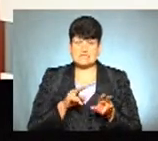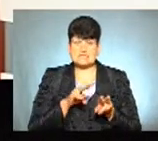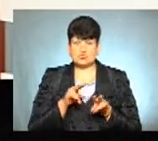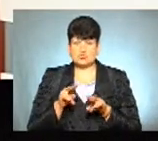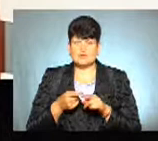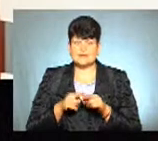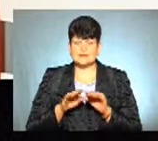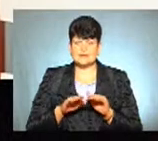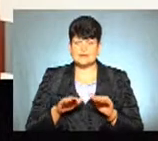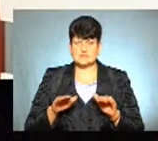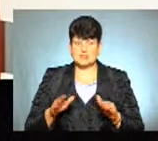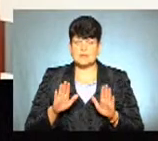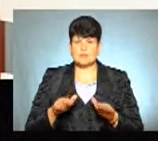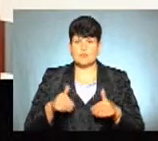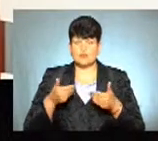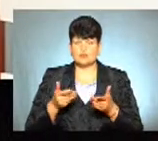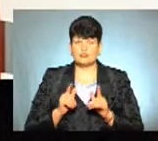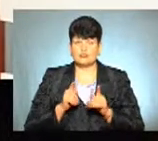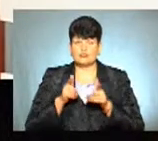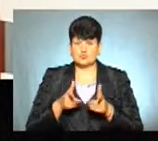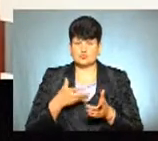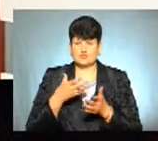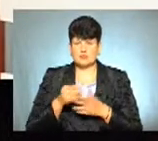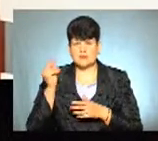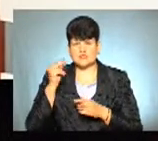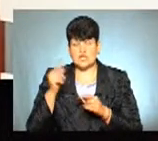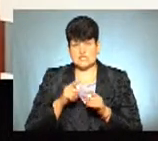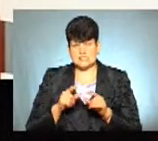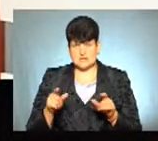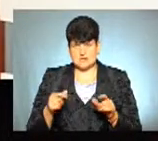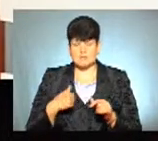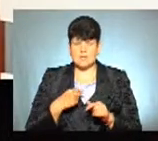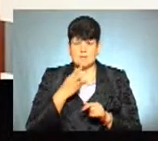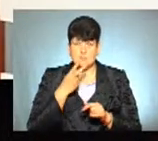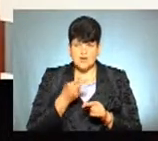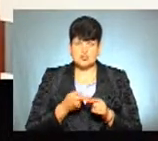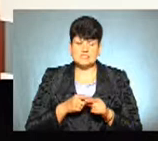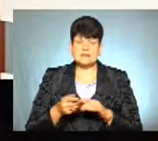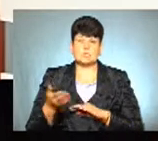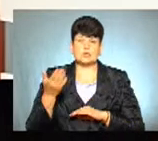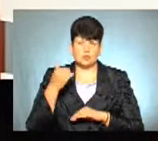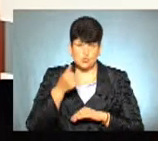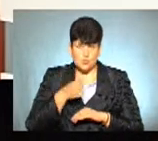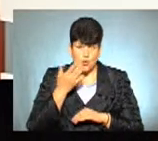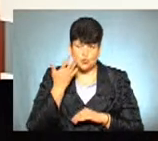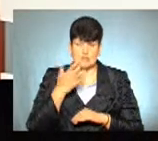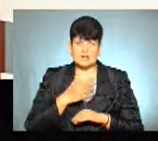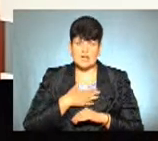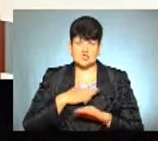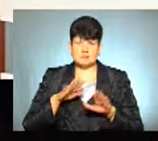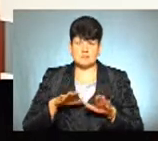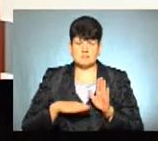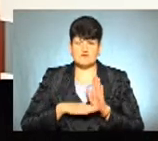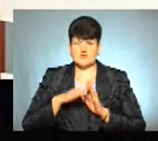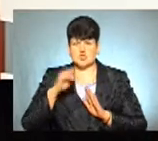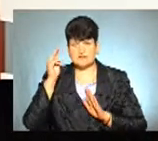дітьми і пропонують вступ у свої навчальні заклади. Ми бачили це і минулого року, коли наші місцеві вищі